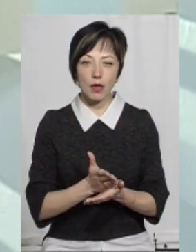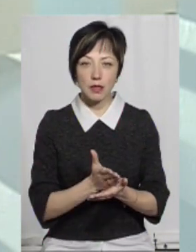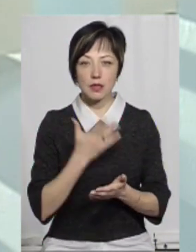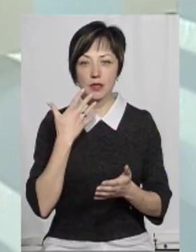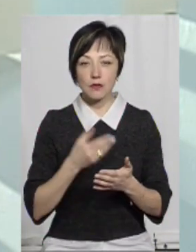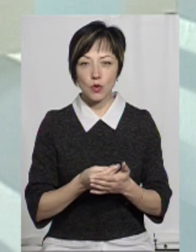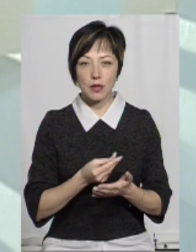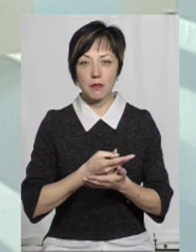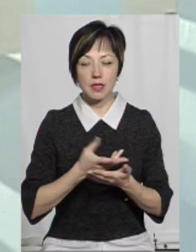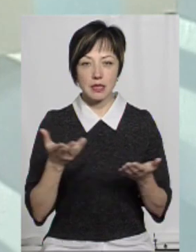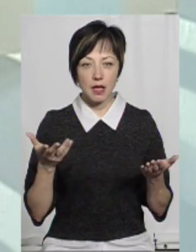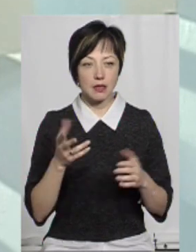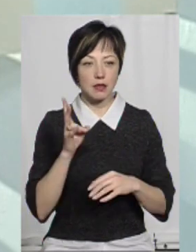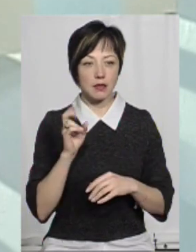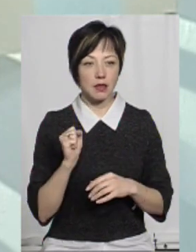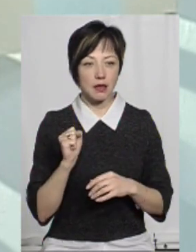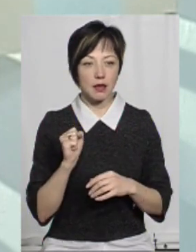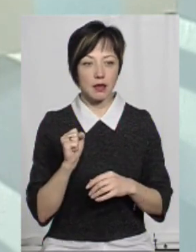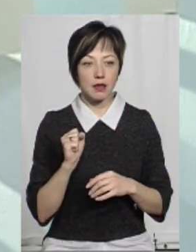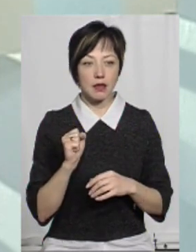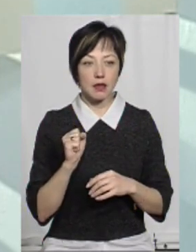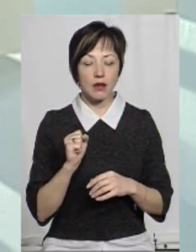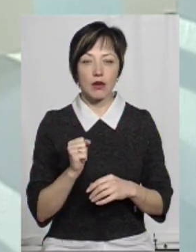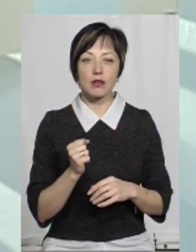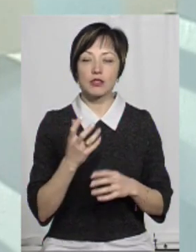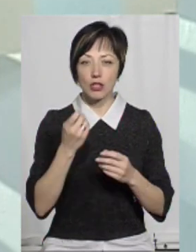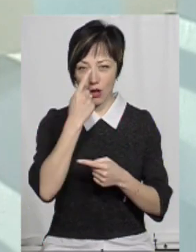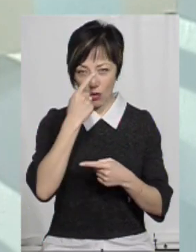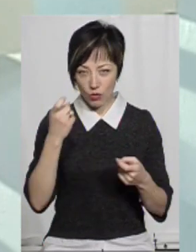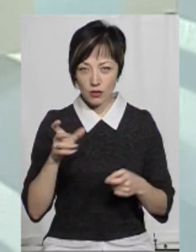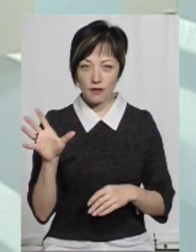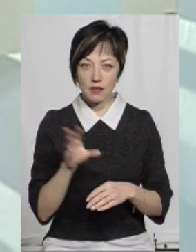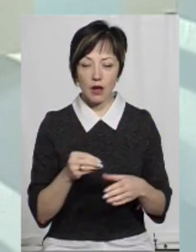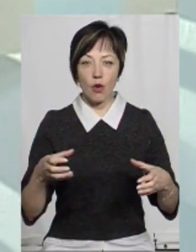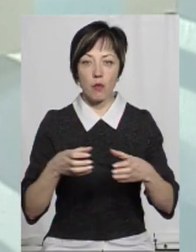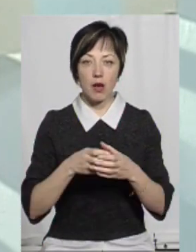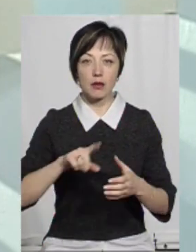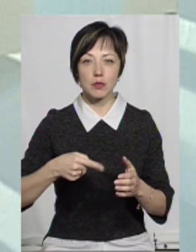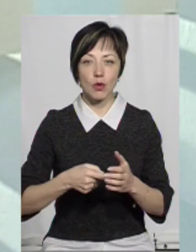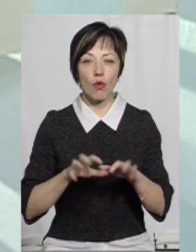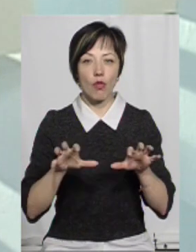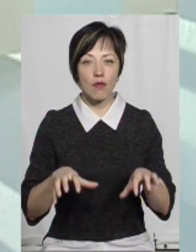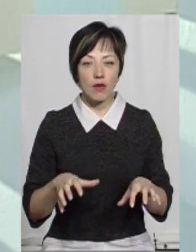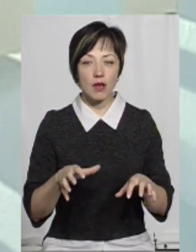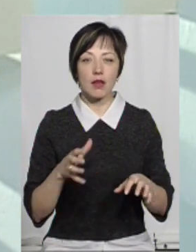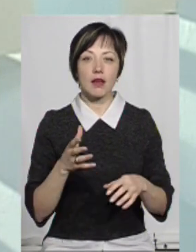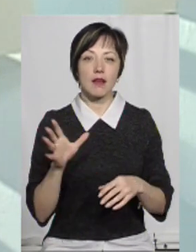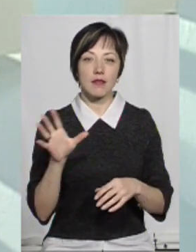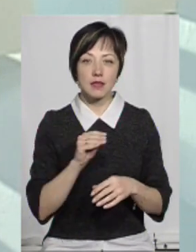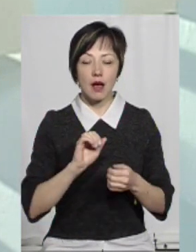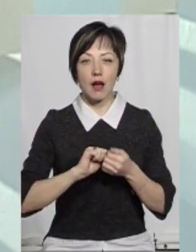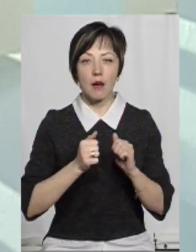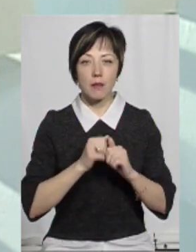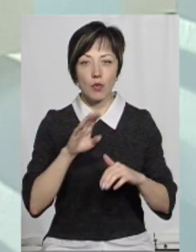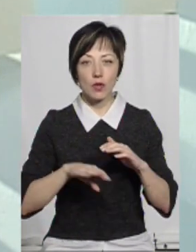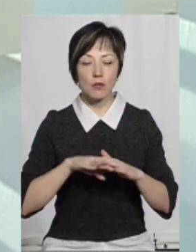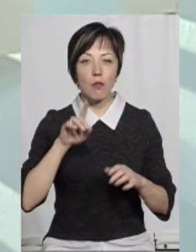на своїй презентації. І, ну, і ще раз наголошую, тому, що вся команда міського голови, яка бажала, і вся молодь Кам